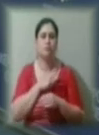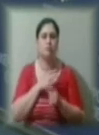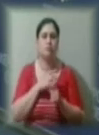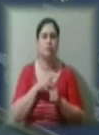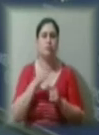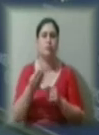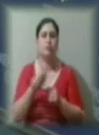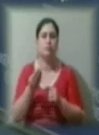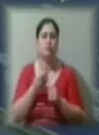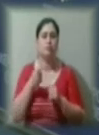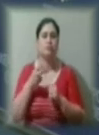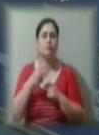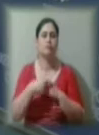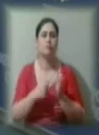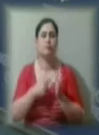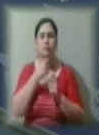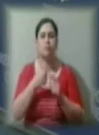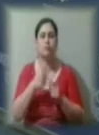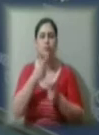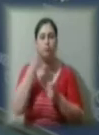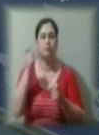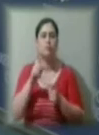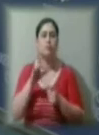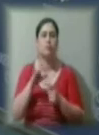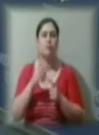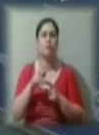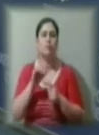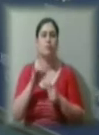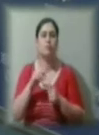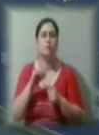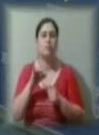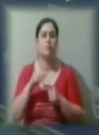році, оголошено, що Крим буде кримсько-татарською автономною республікою,